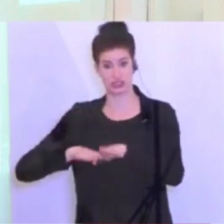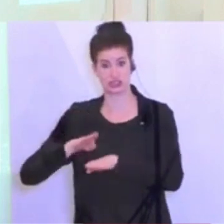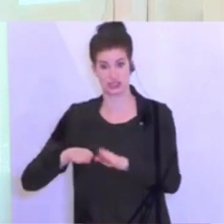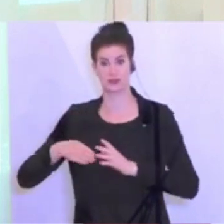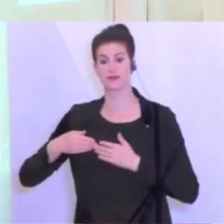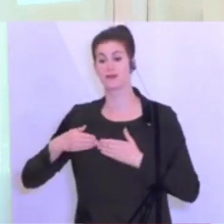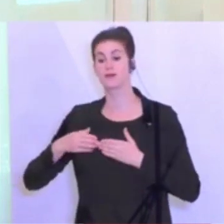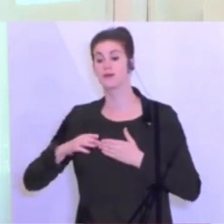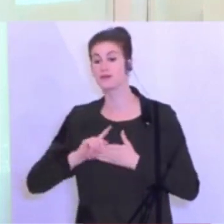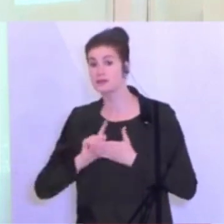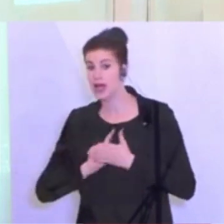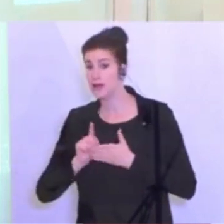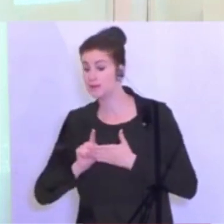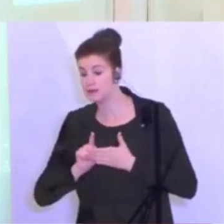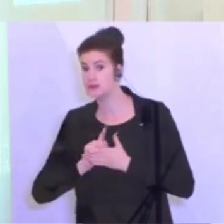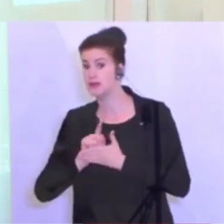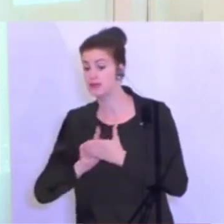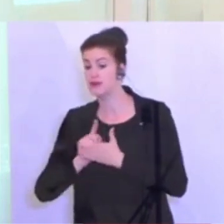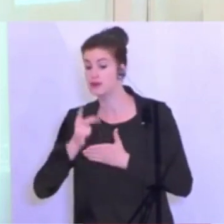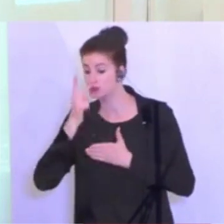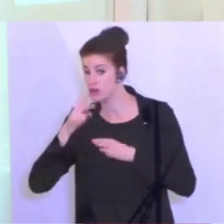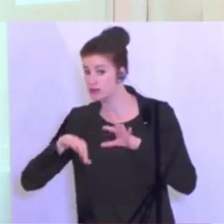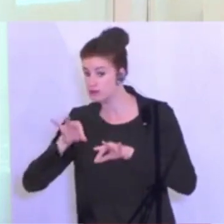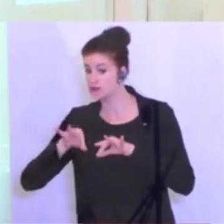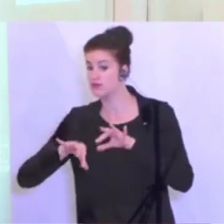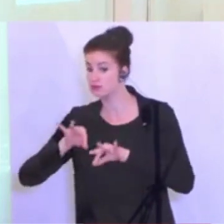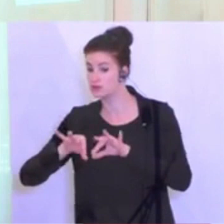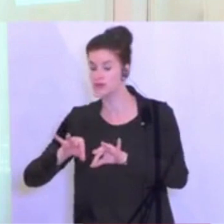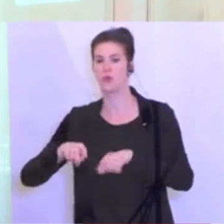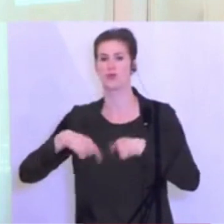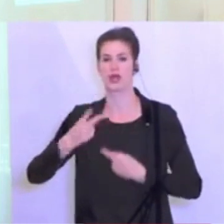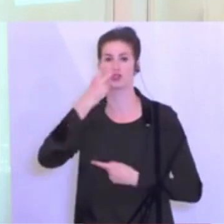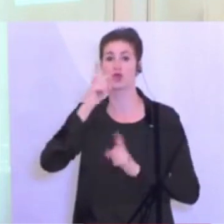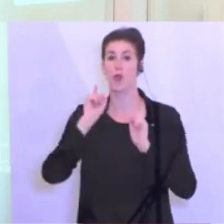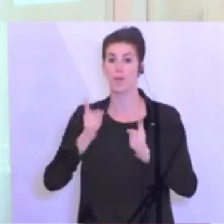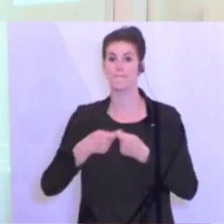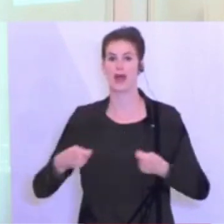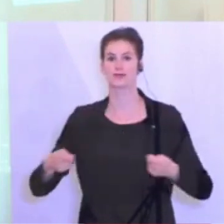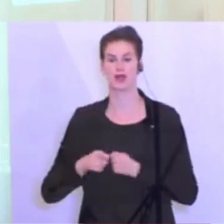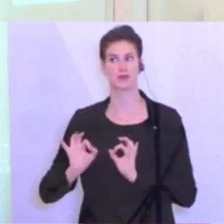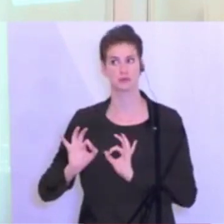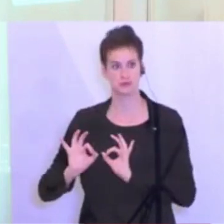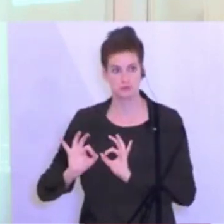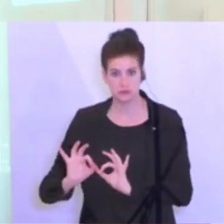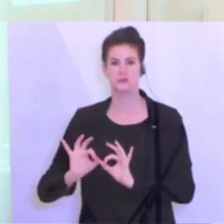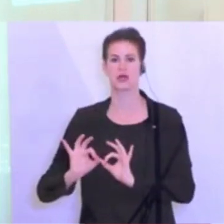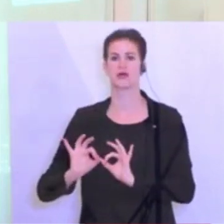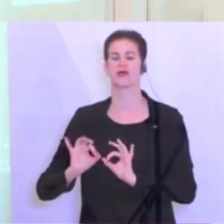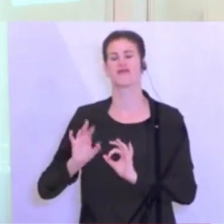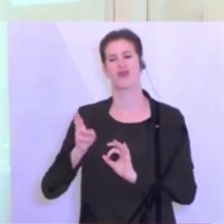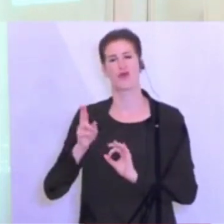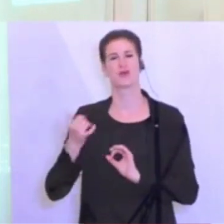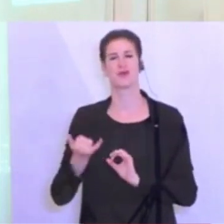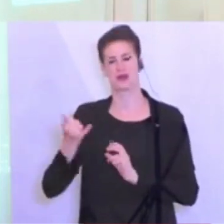können, weil sich eben die Maßnahme, eine mögliche Infektion durch die Maßnahme erst zehn, zwölf, dreizehn Tage später